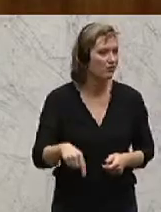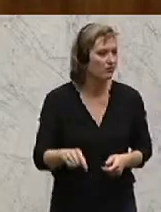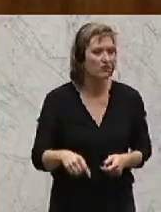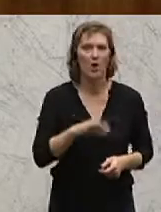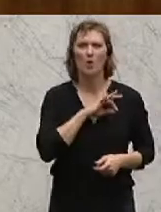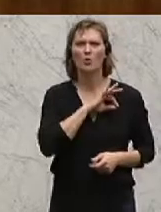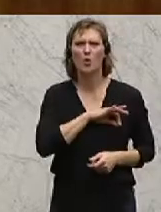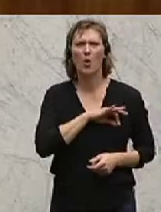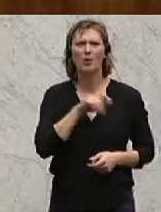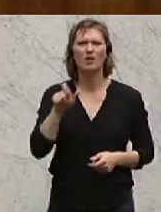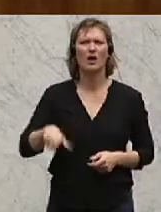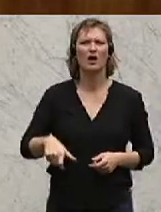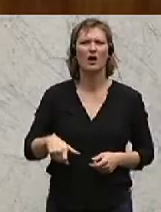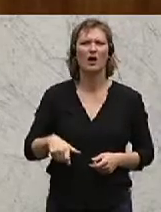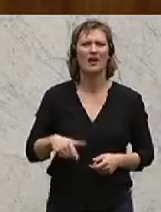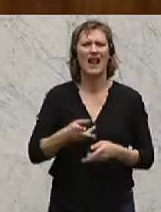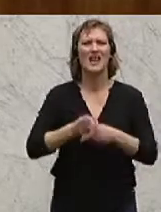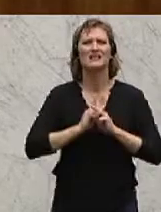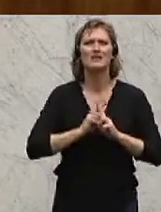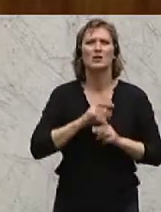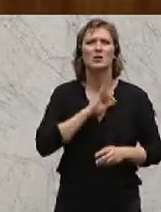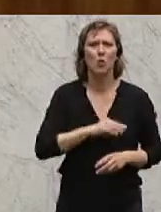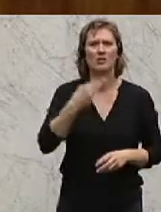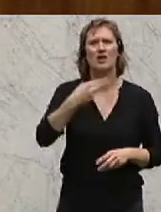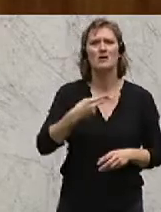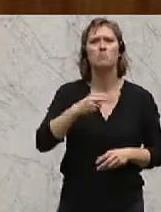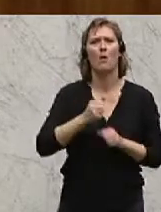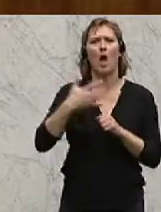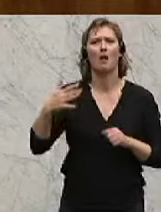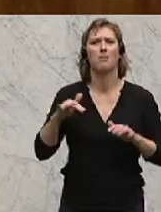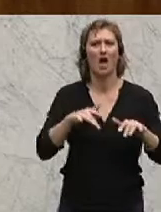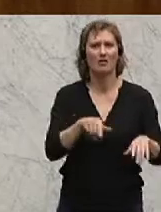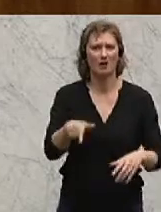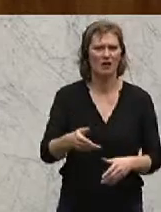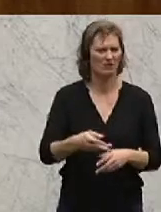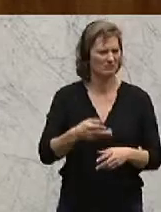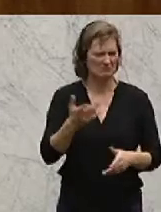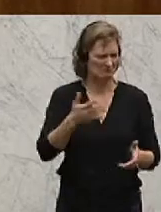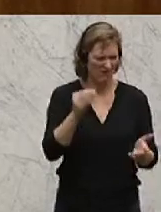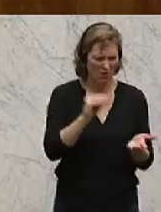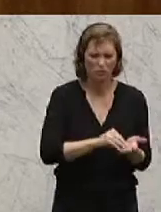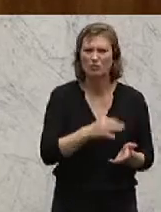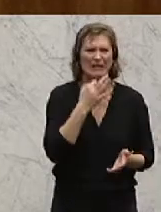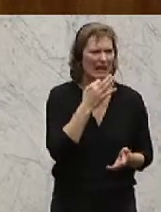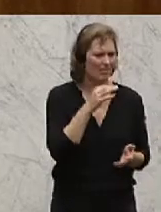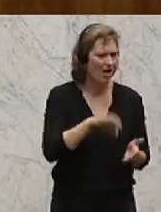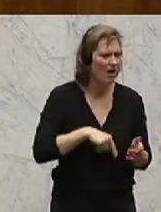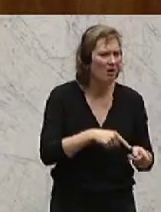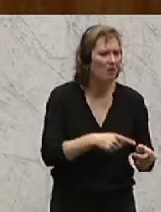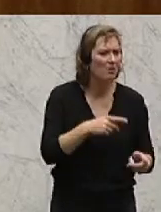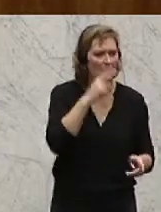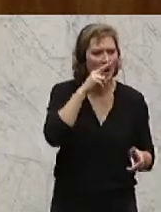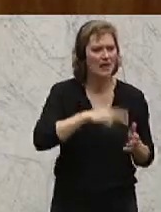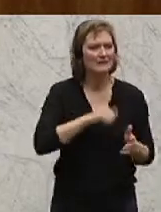Leasing-Tochter, der Hyperalpe Adria. Ich kann das im Detail natürlich jetzt nicht